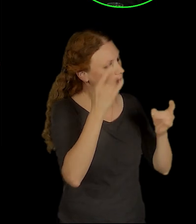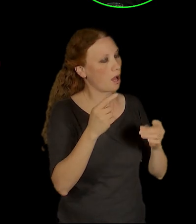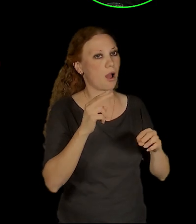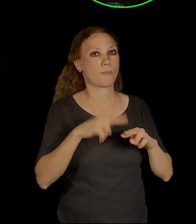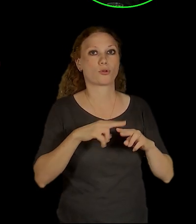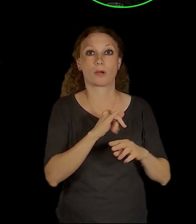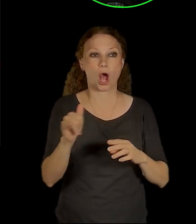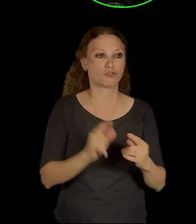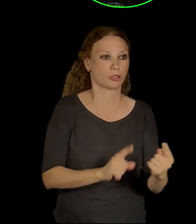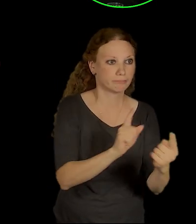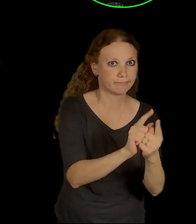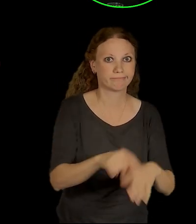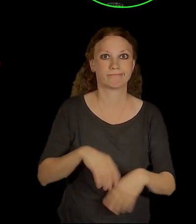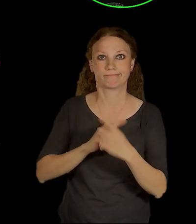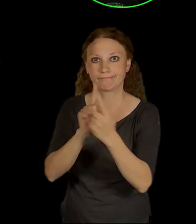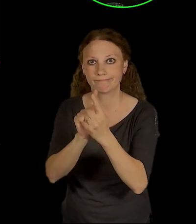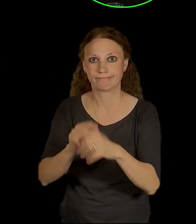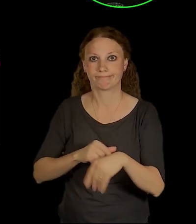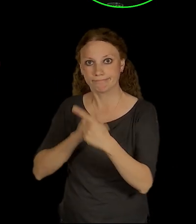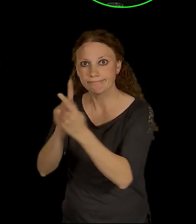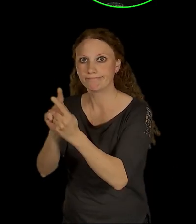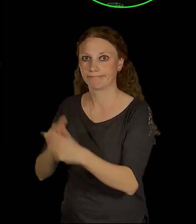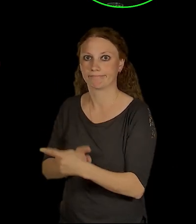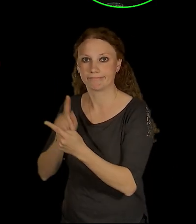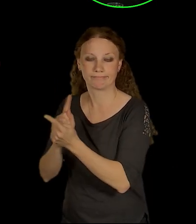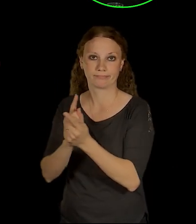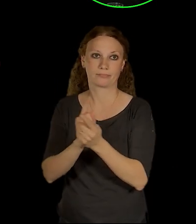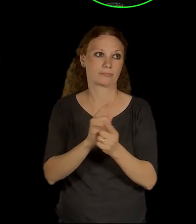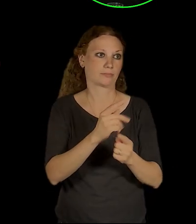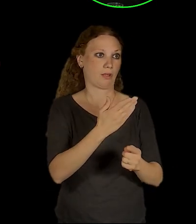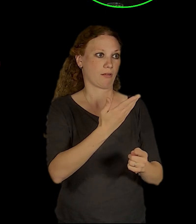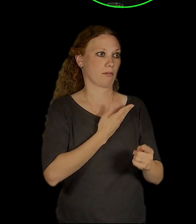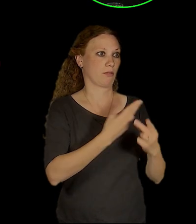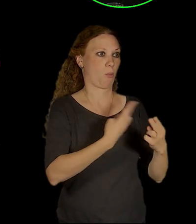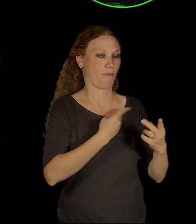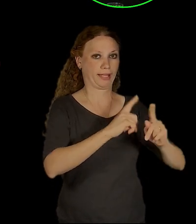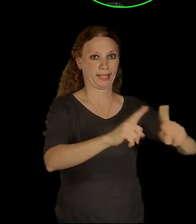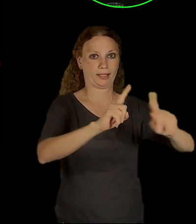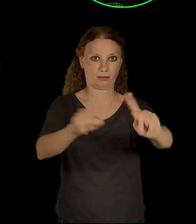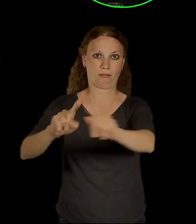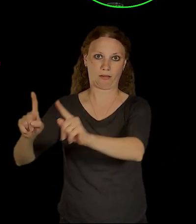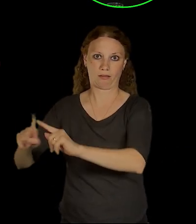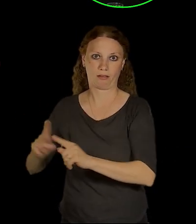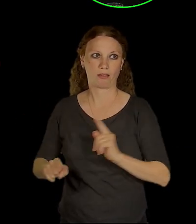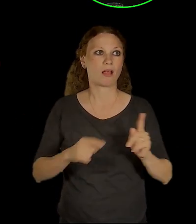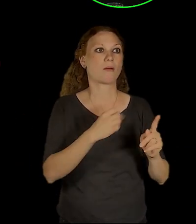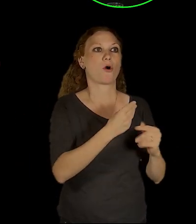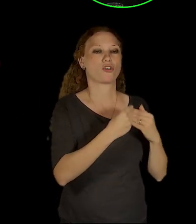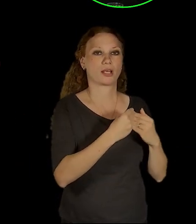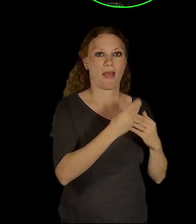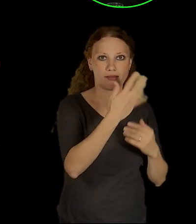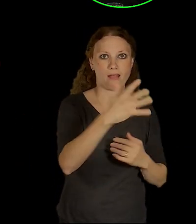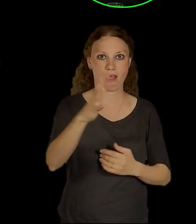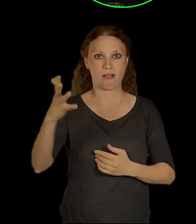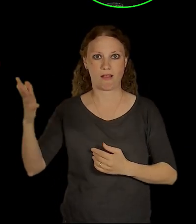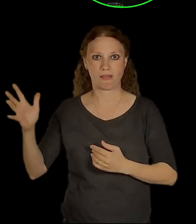účastníků toho procesu zvlášť, tak si umím představit, že každý by nám řekl, hele, hezký, ale to nejde. A teď, když vlastně měli možnost